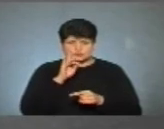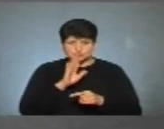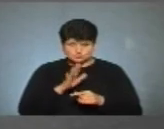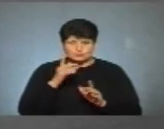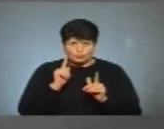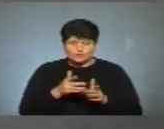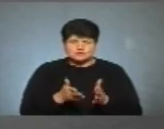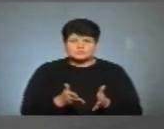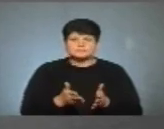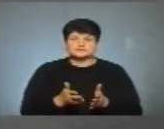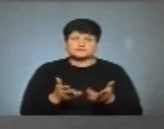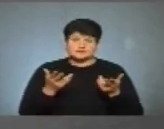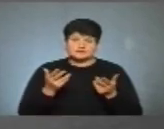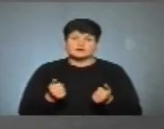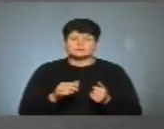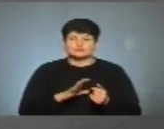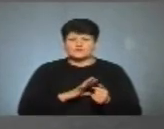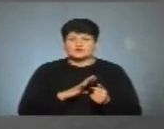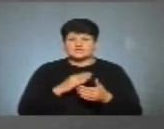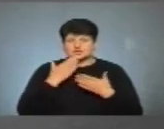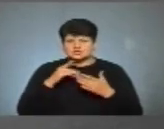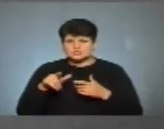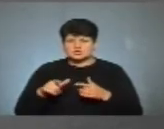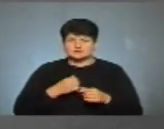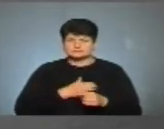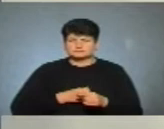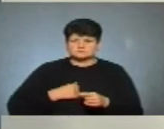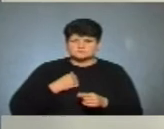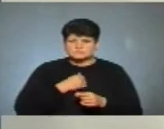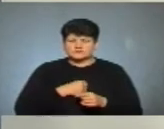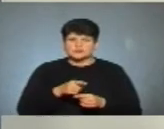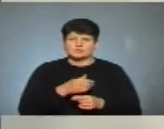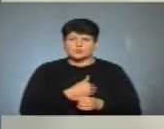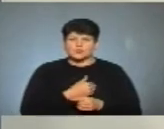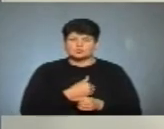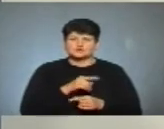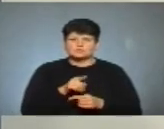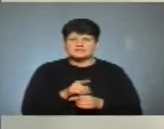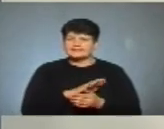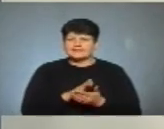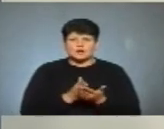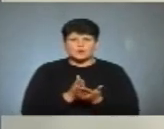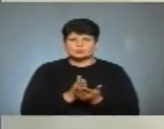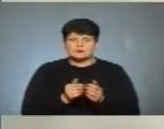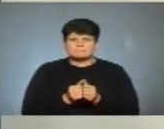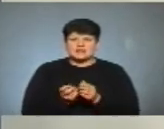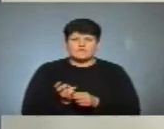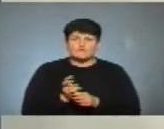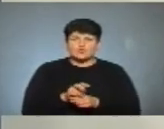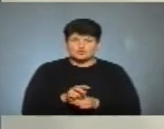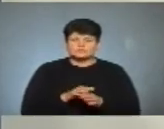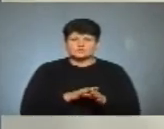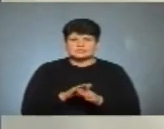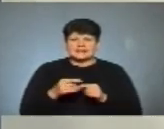погодьтеся. Так, іноді читачі обурюються, бо вони хочуть, щоб їх не обслуговували біля входу з